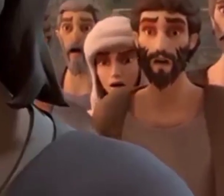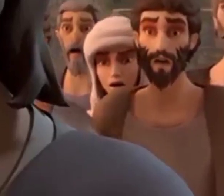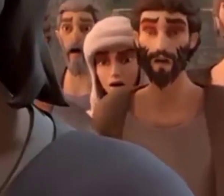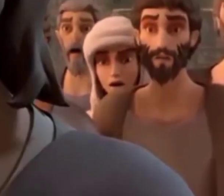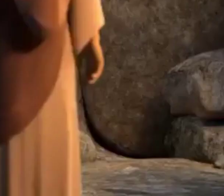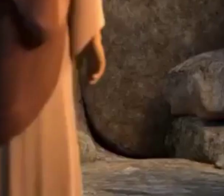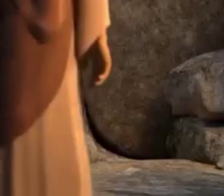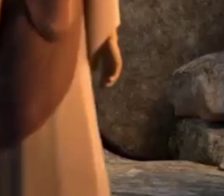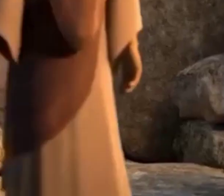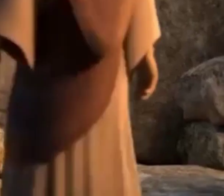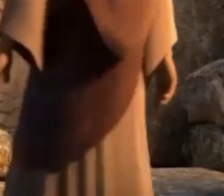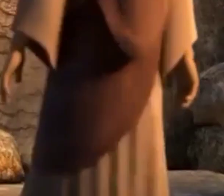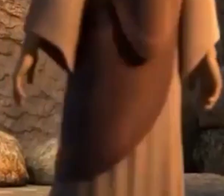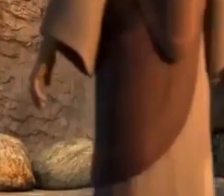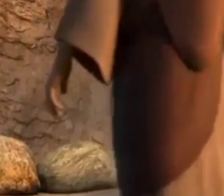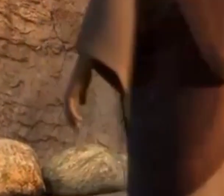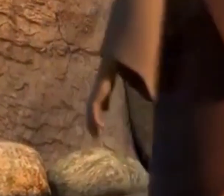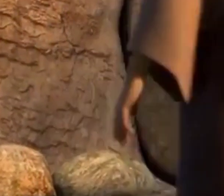Is this you?